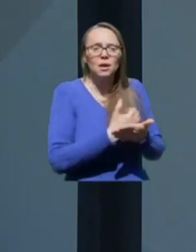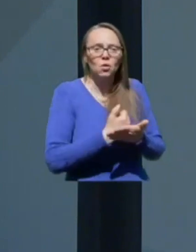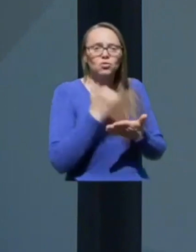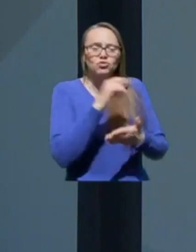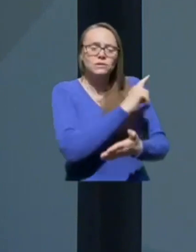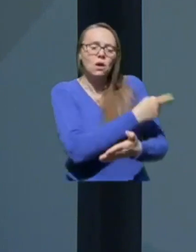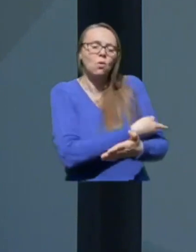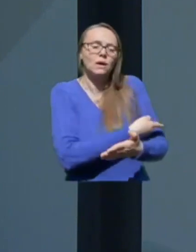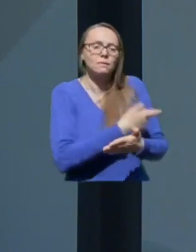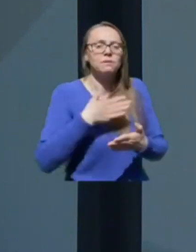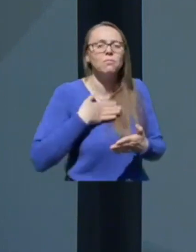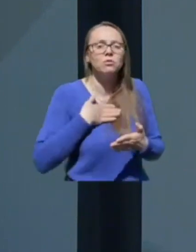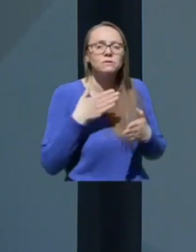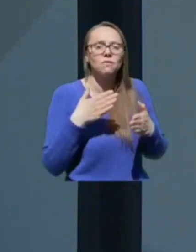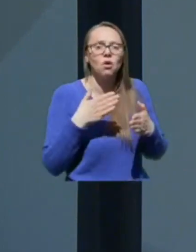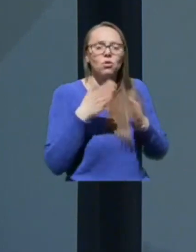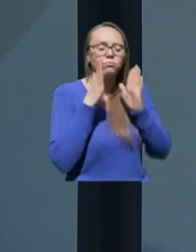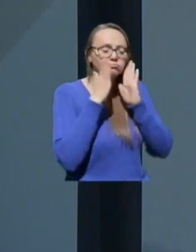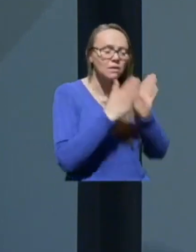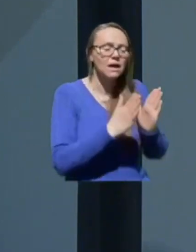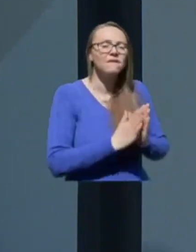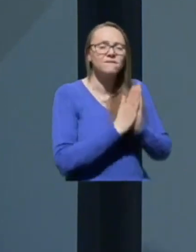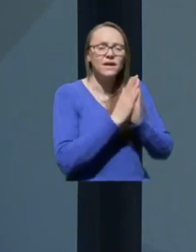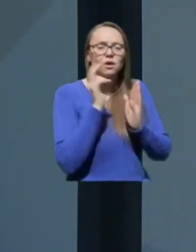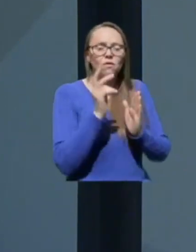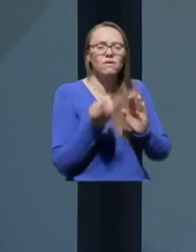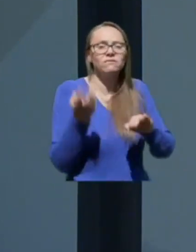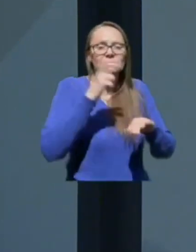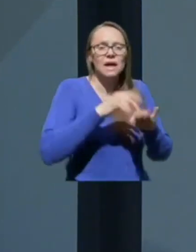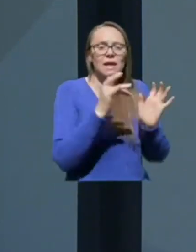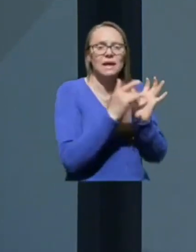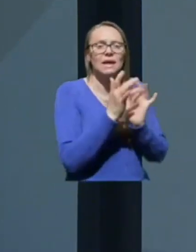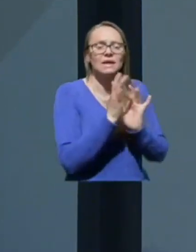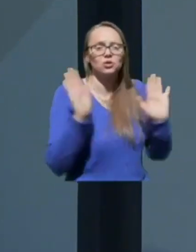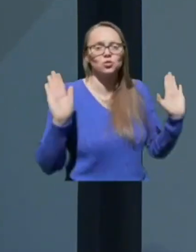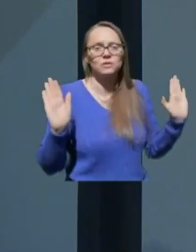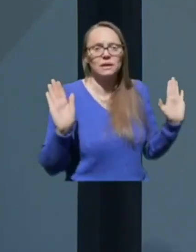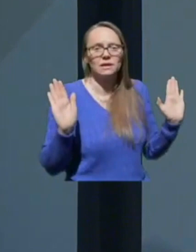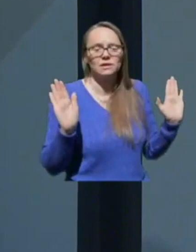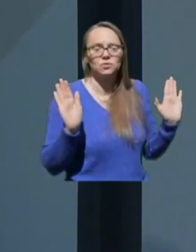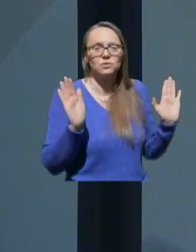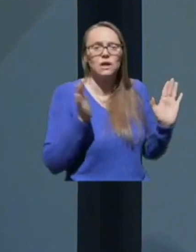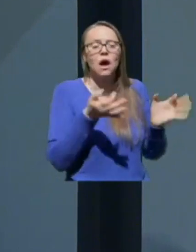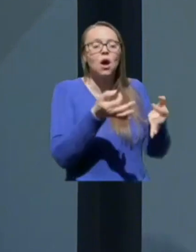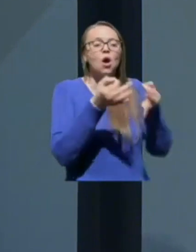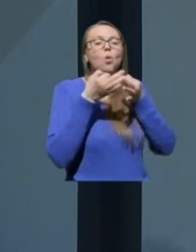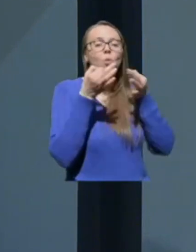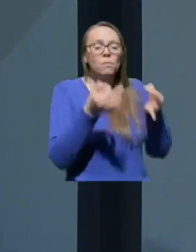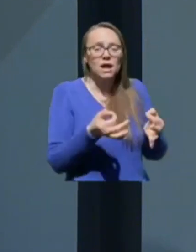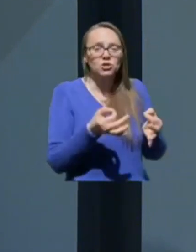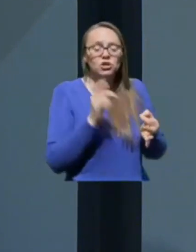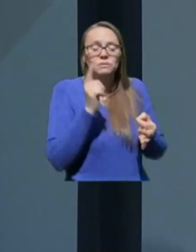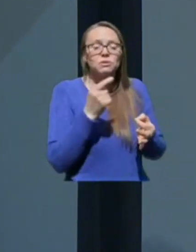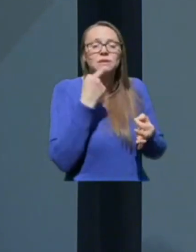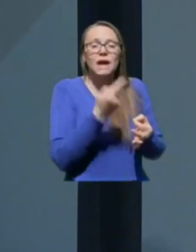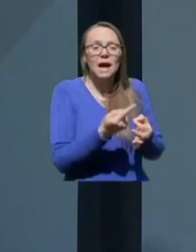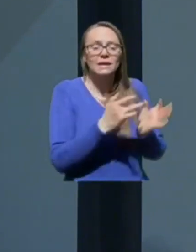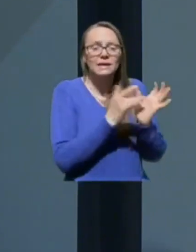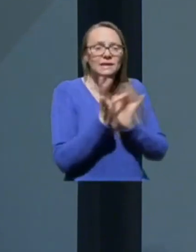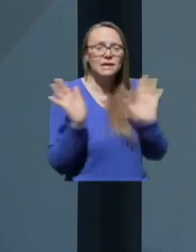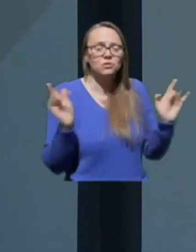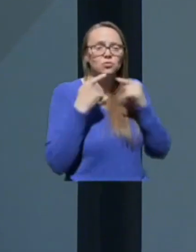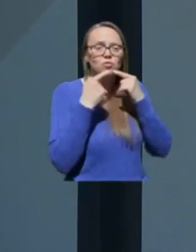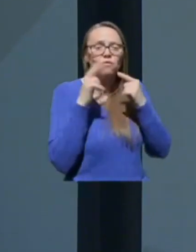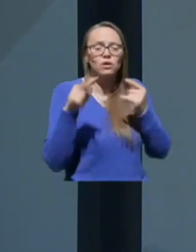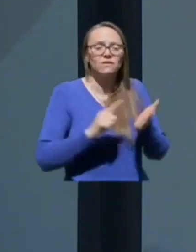ukrepimo svojo vero v ustalega Jezusa Kristusa. Vprašajmo se, kaj nam Jezus govori po teh časih